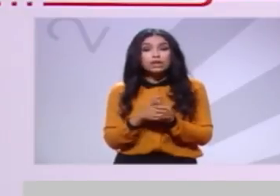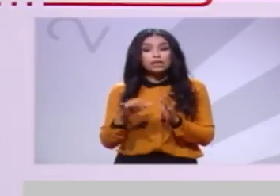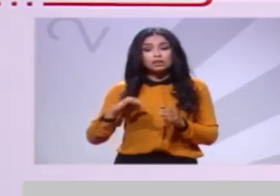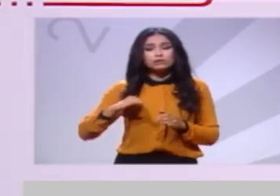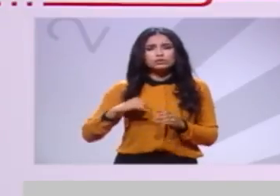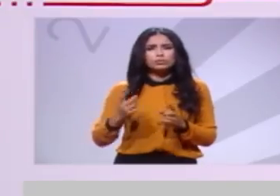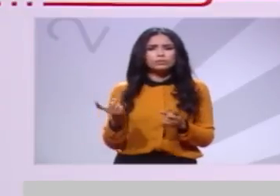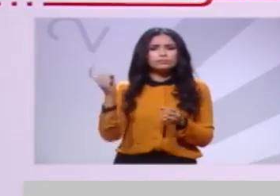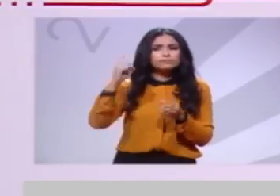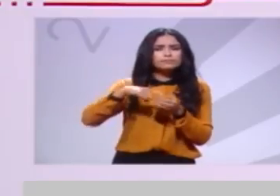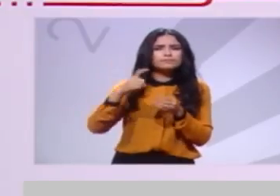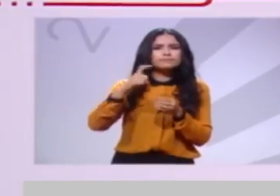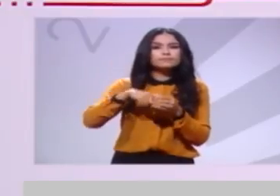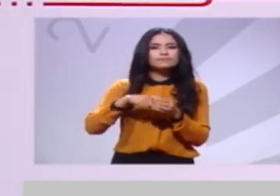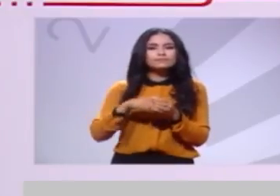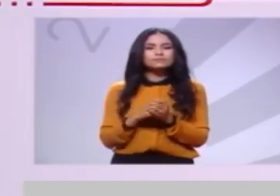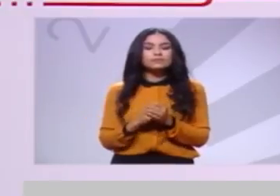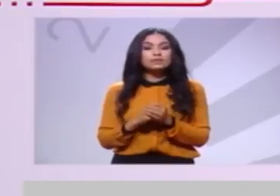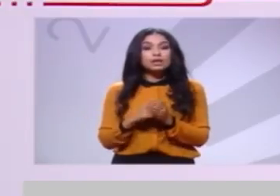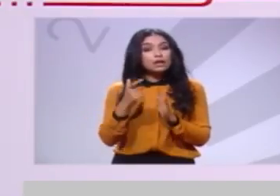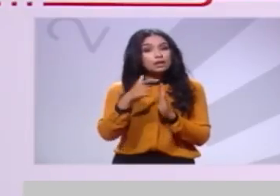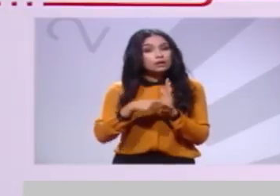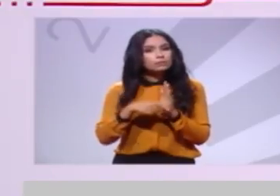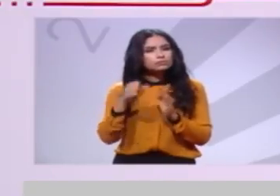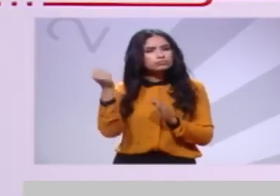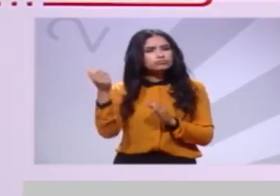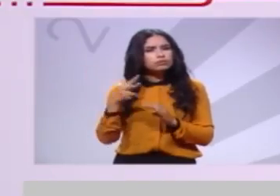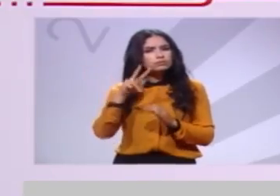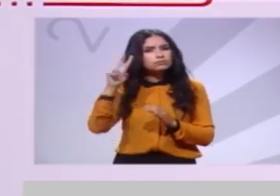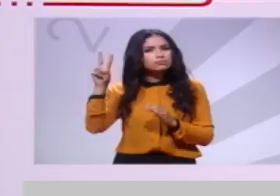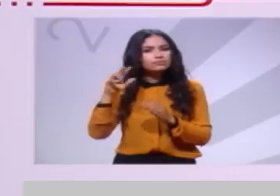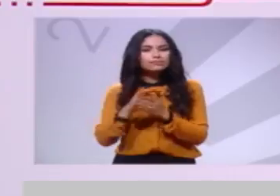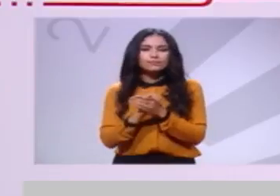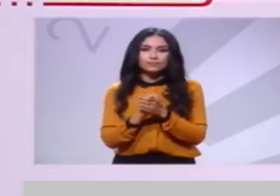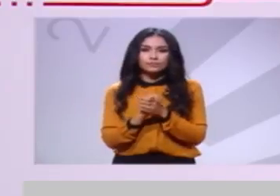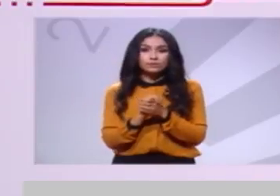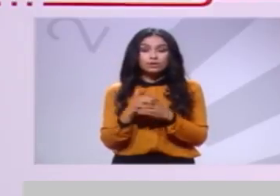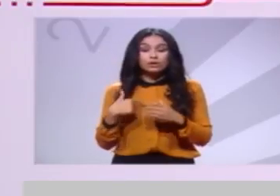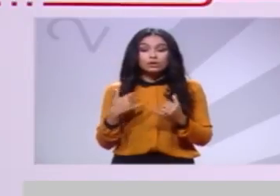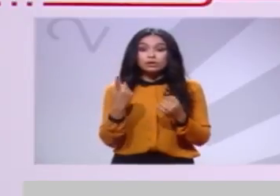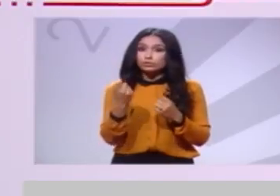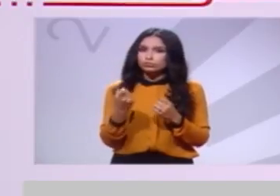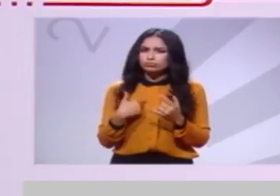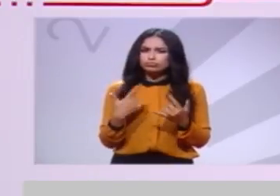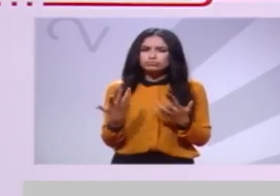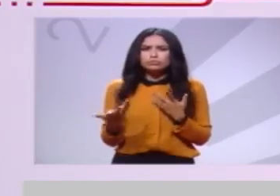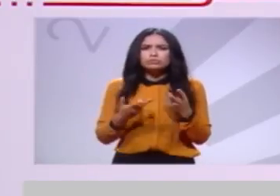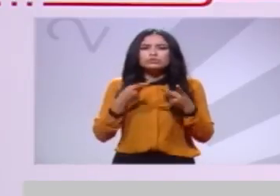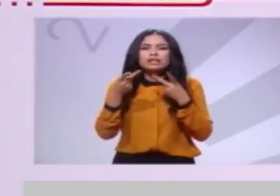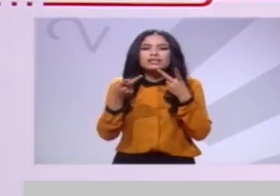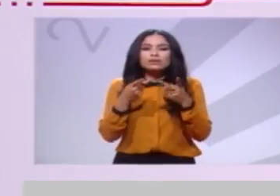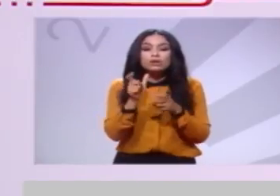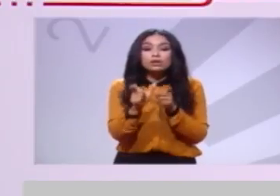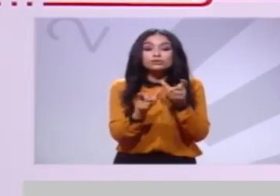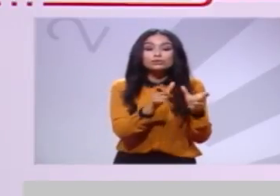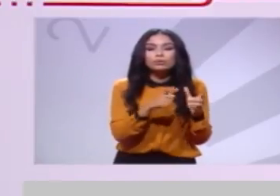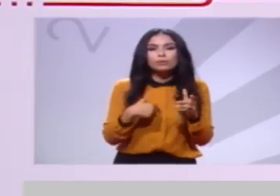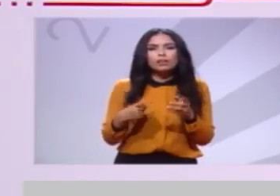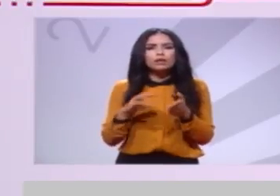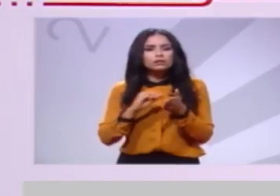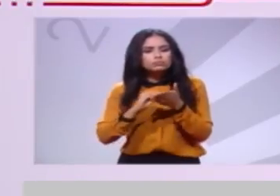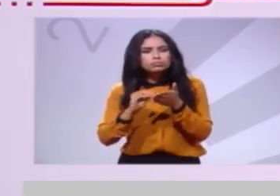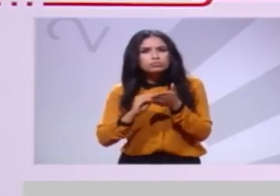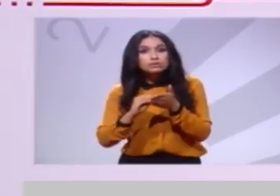اليوم إذا كانوا نحبوا نحكيه على تونس حديثة لنحكيه على شباب على ثورة فكرية على ثورة رقمية على إدارة محايدة